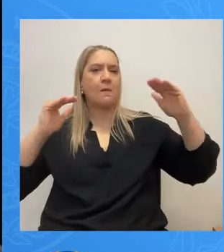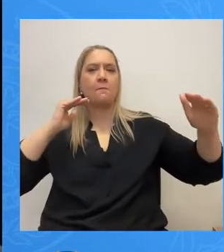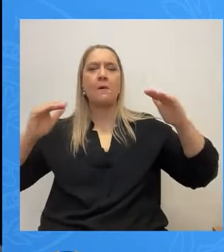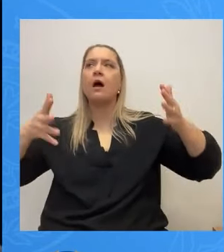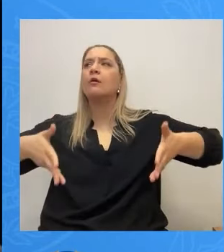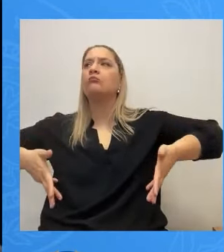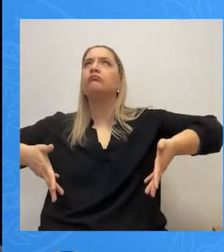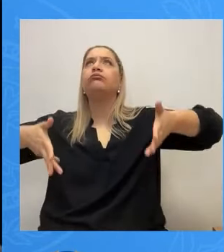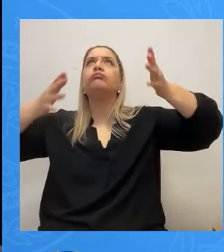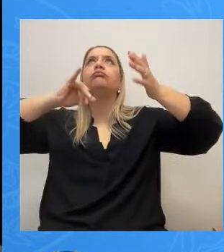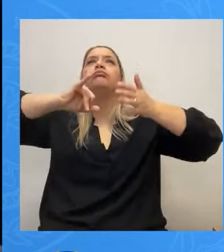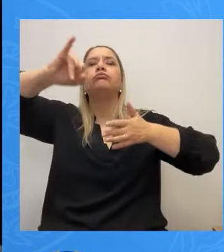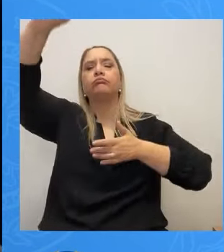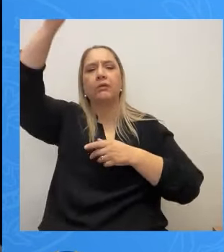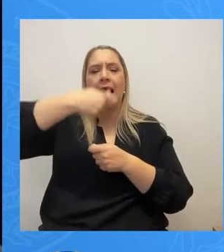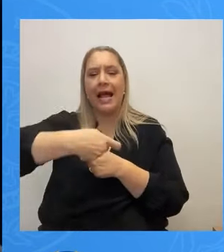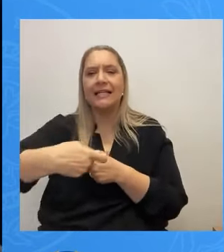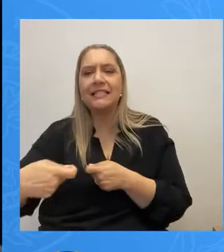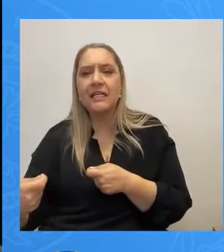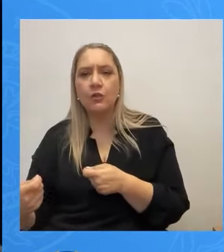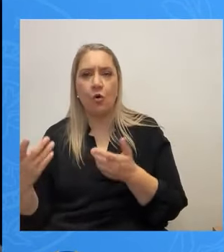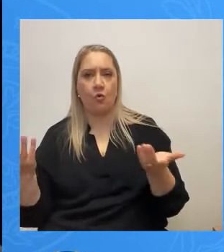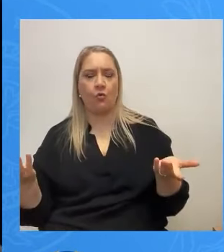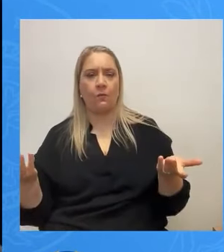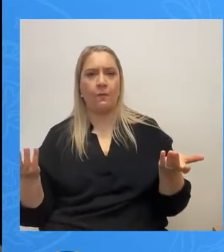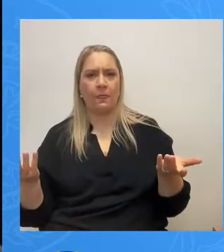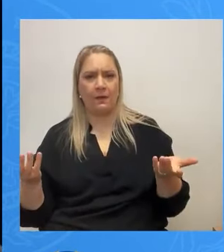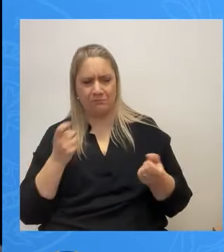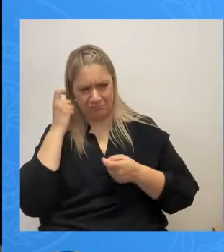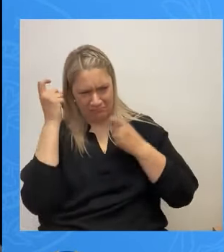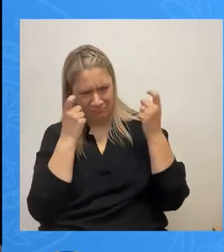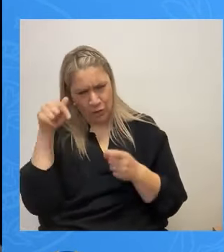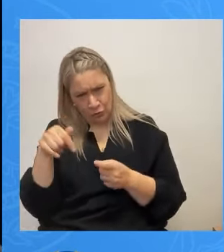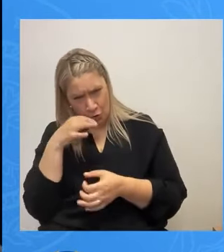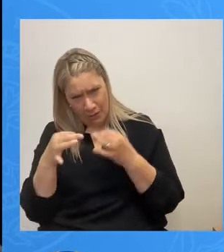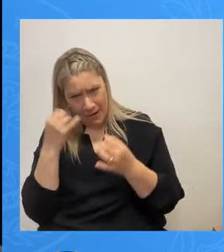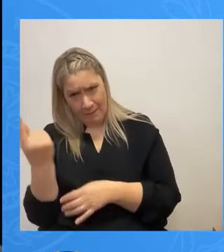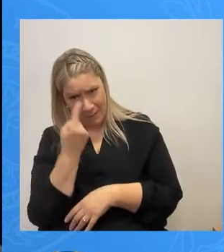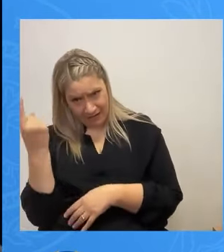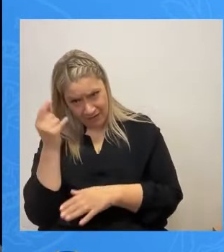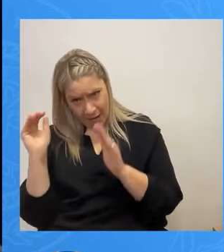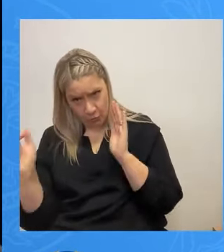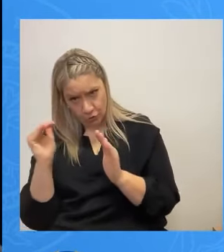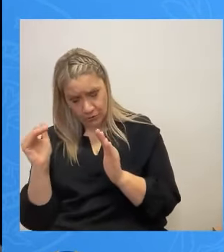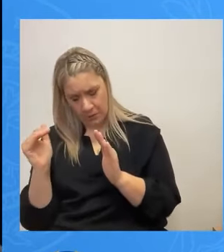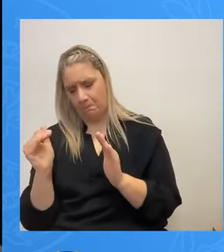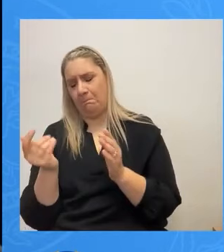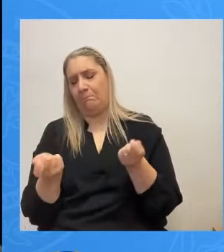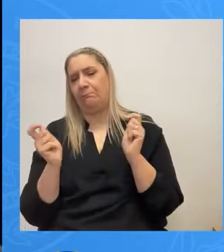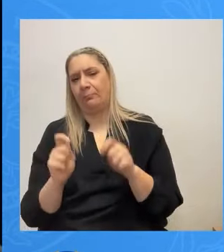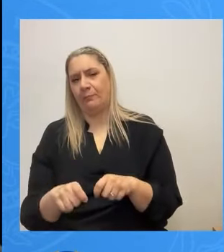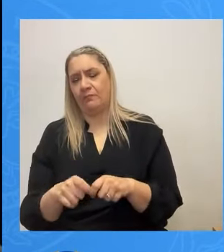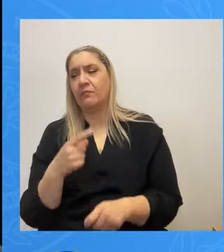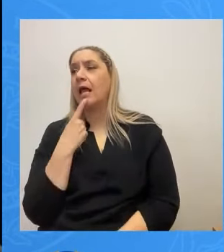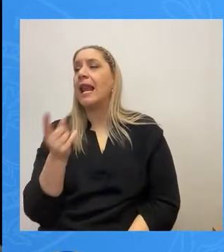ουρανοξίσες της, τα καζίνο της κλπ. Και μιλάμε τώρα για περιβαλλοντικό αποτύπωμα. Και μιλάμε, λέει ο κύριος Μπακογιάννης, ο